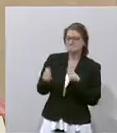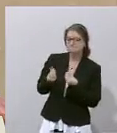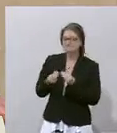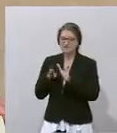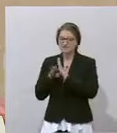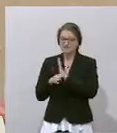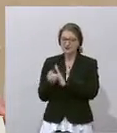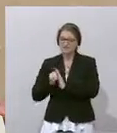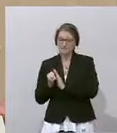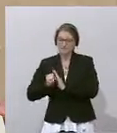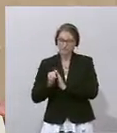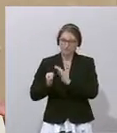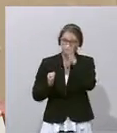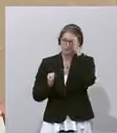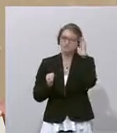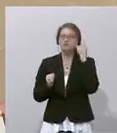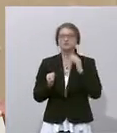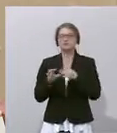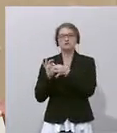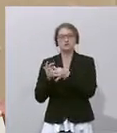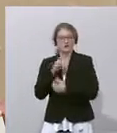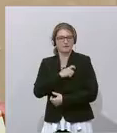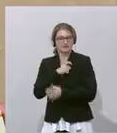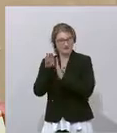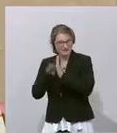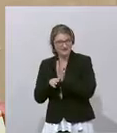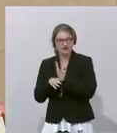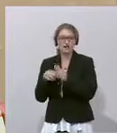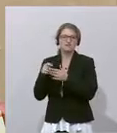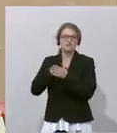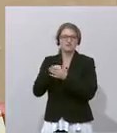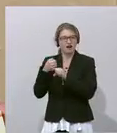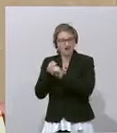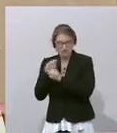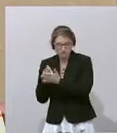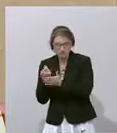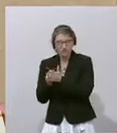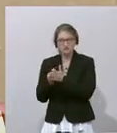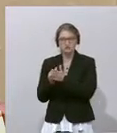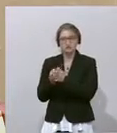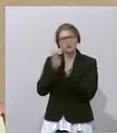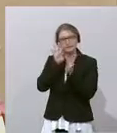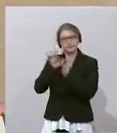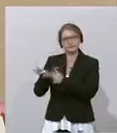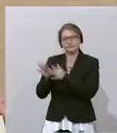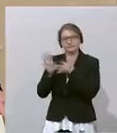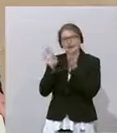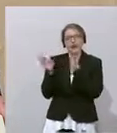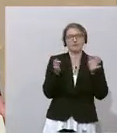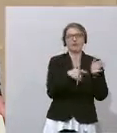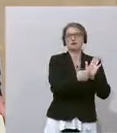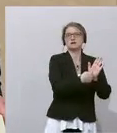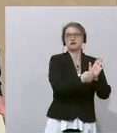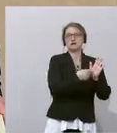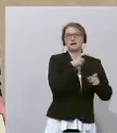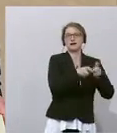Absichten in Bezug auf das Parteiengesetz und die Wahlkampfkostenfinanzierung abzulenken und dazu möglicherweise einen